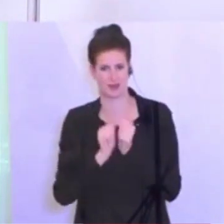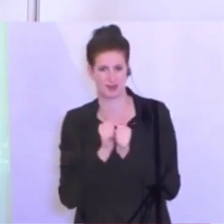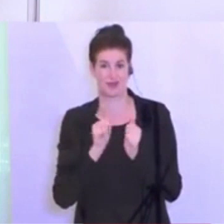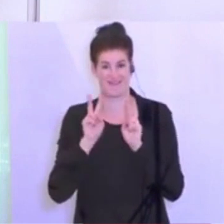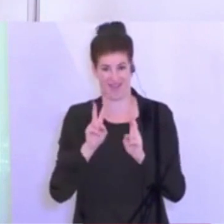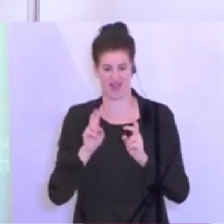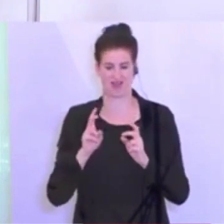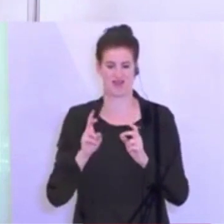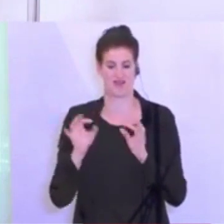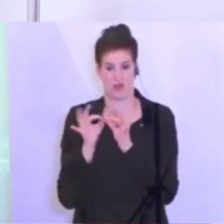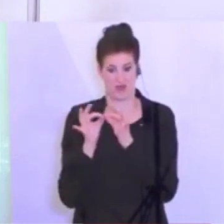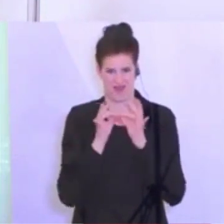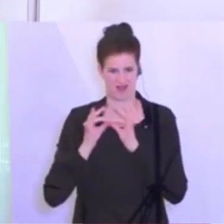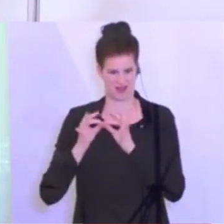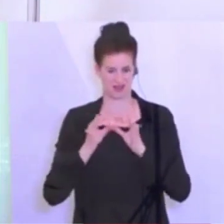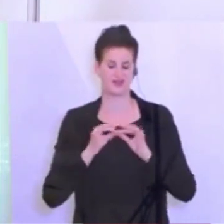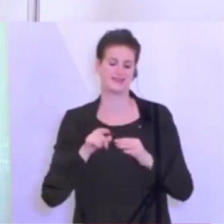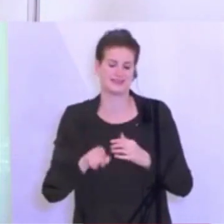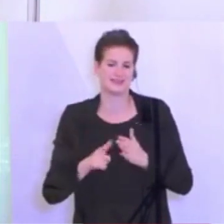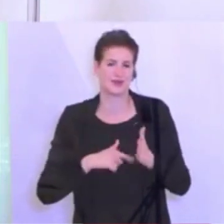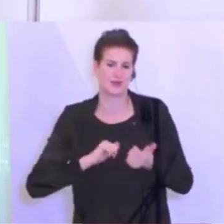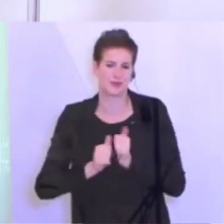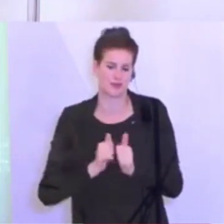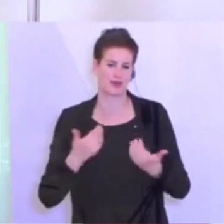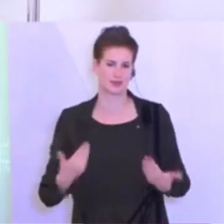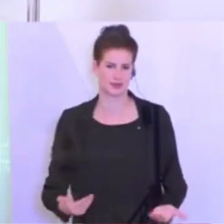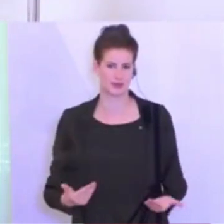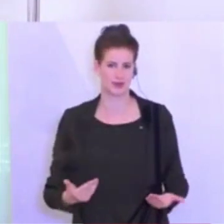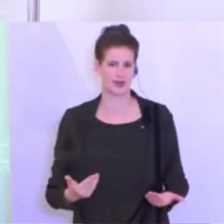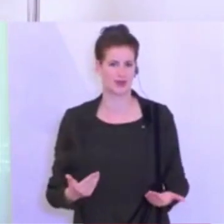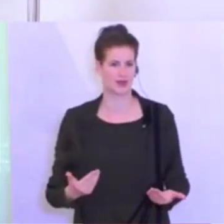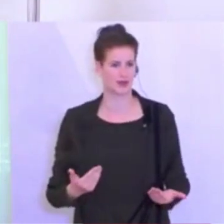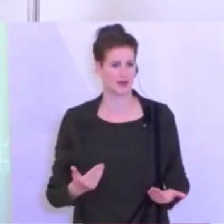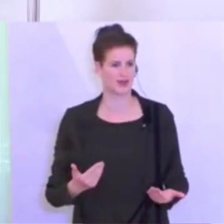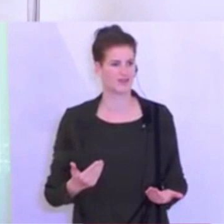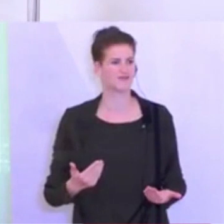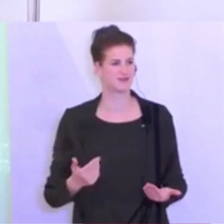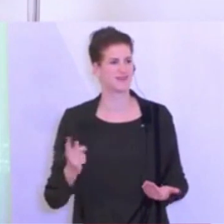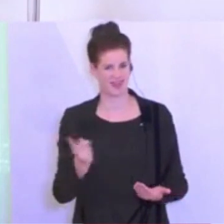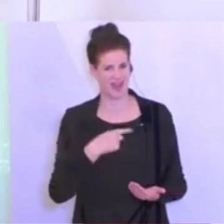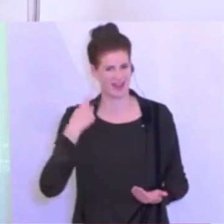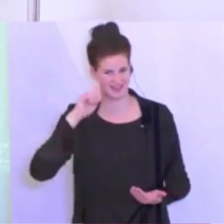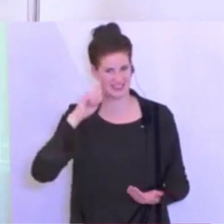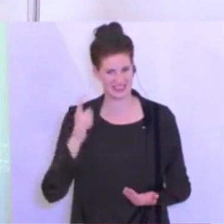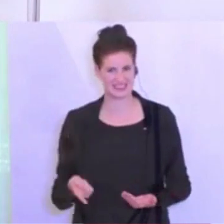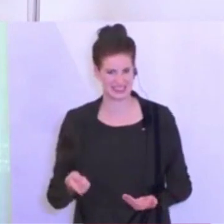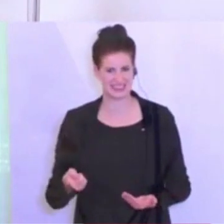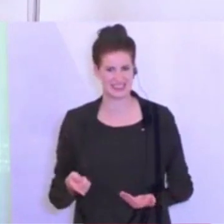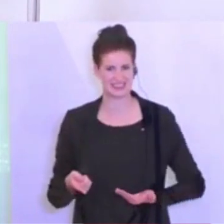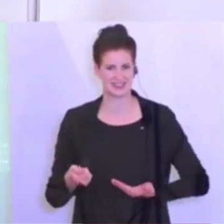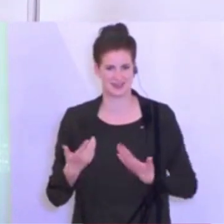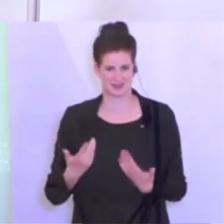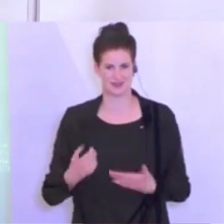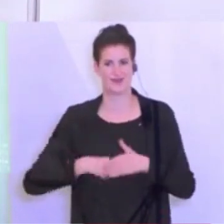Nämlich Echtkörperkontakt und Sport zeichnet sich ja dadurch aus, auch wenn man es mir jetzt nicht mehr anschaut. Aber wir wissen gemeinsam, dass wir da auf